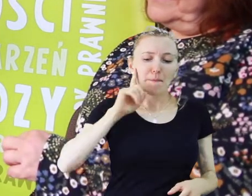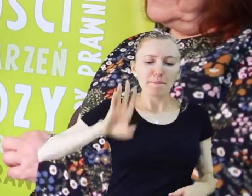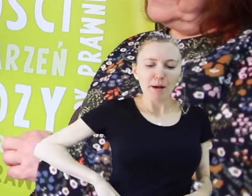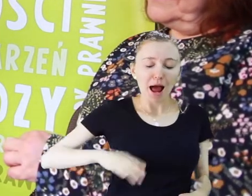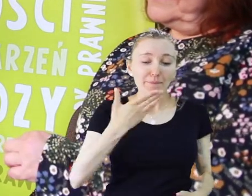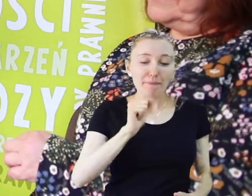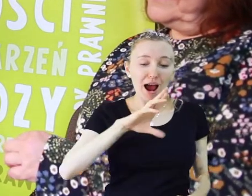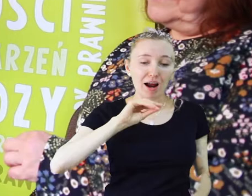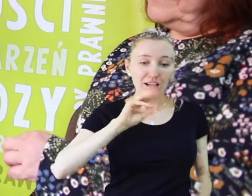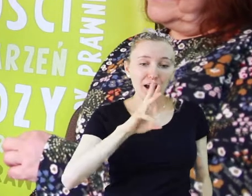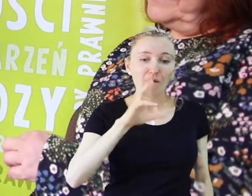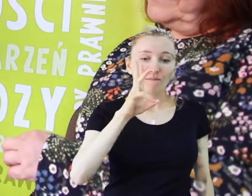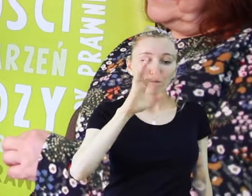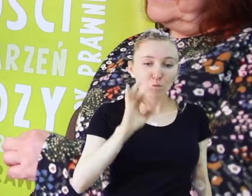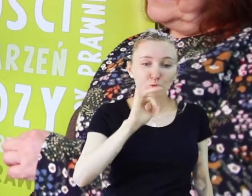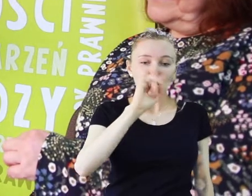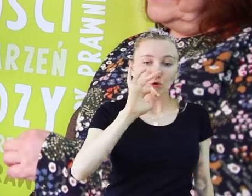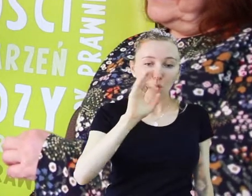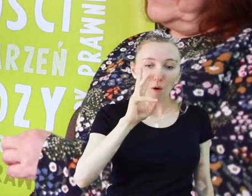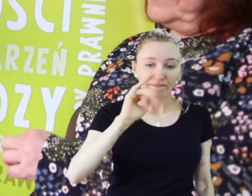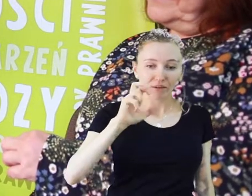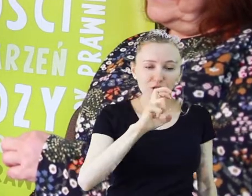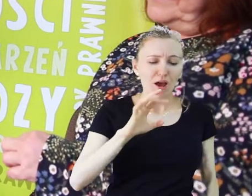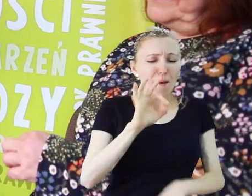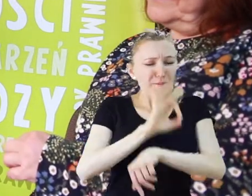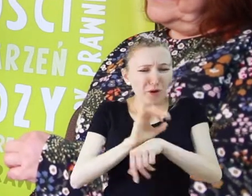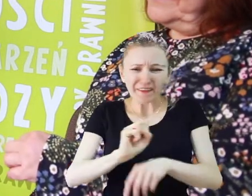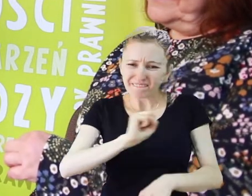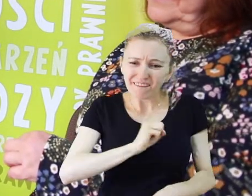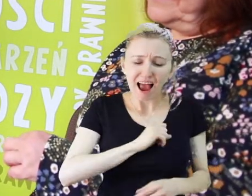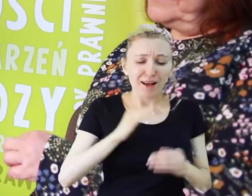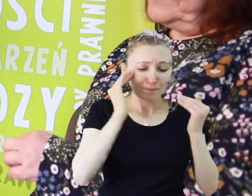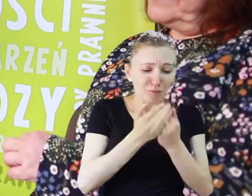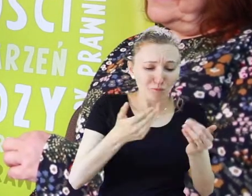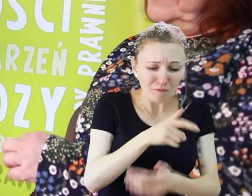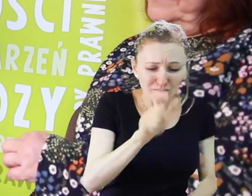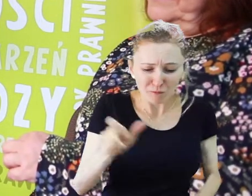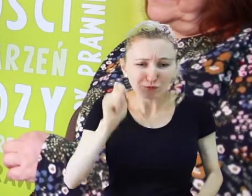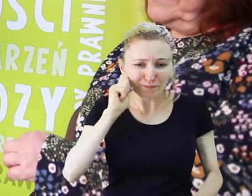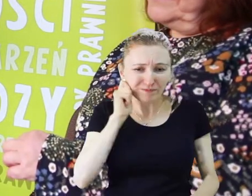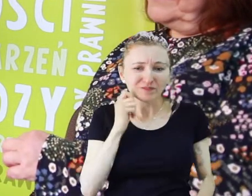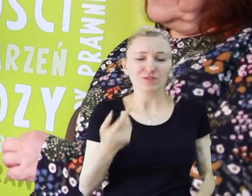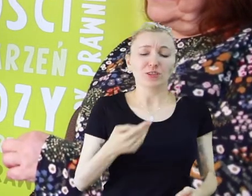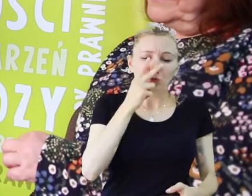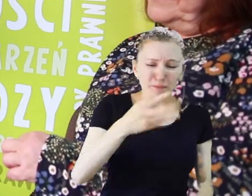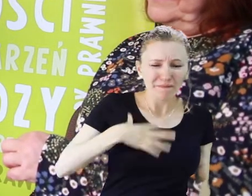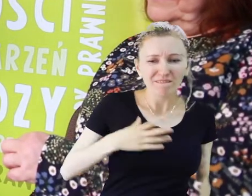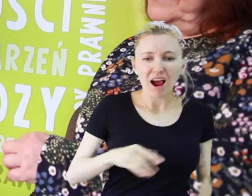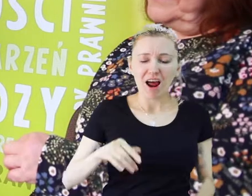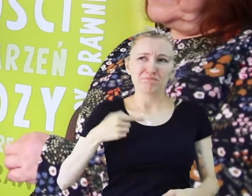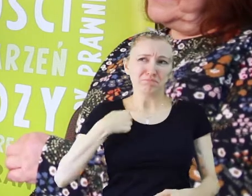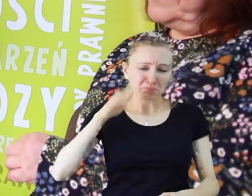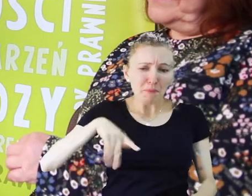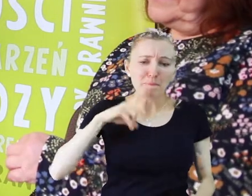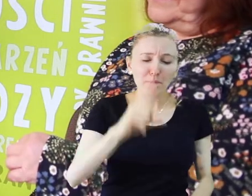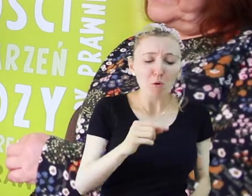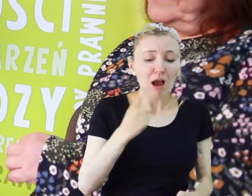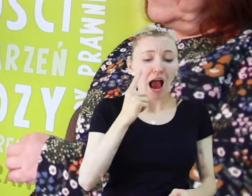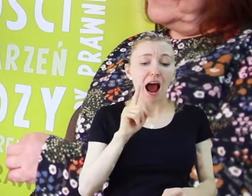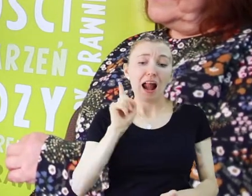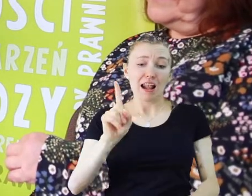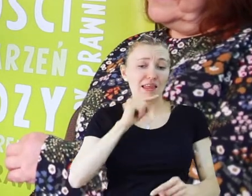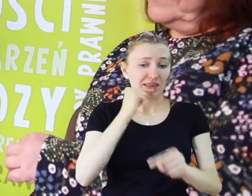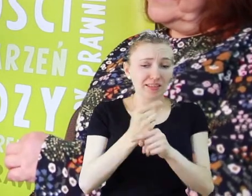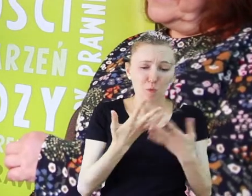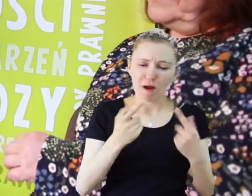Wójtowicz. Idź, idź, fajny projekt, poznasz fajne dziewczyny, zobaczysz. No i poszłam, chociaż to nie było dla mnie